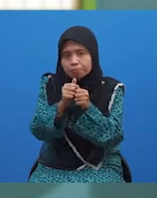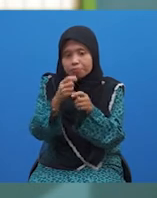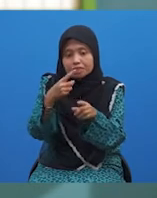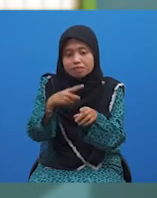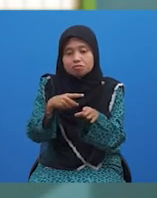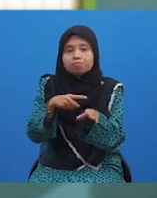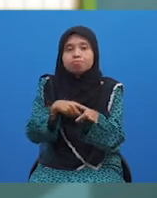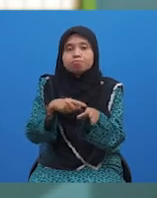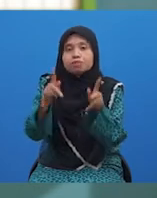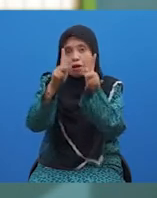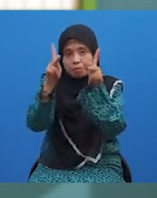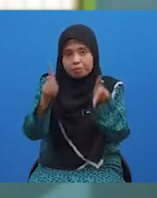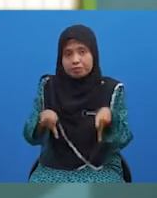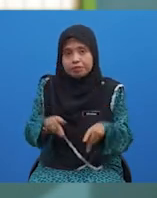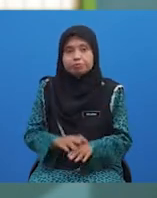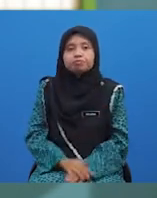semasa peperiksaan.